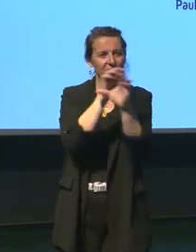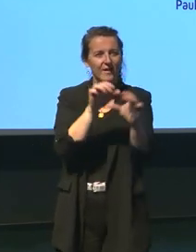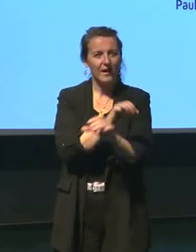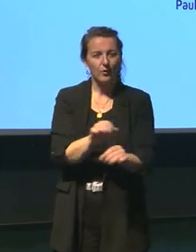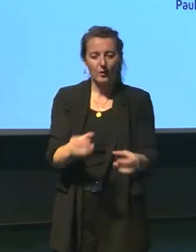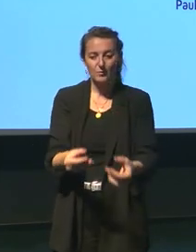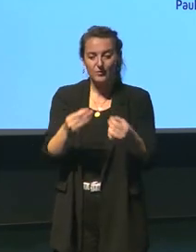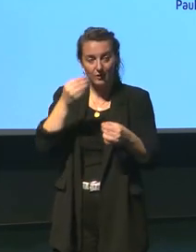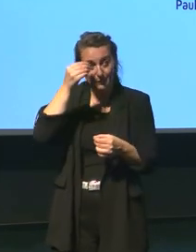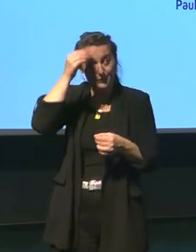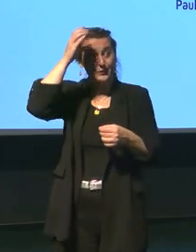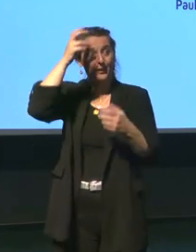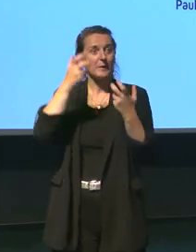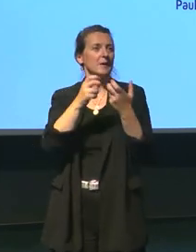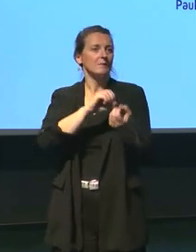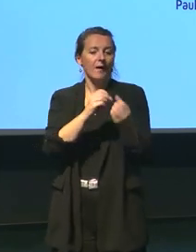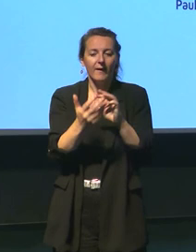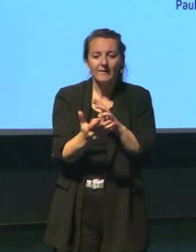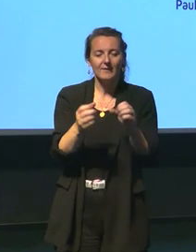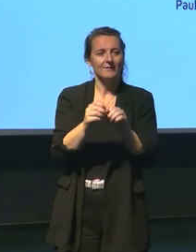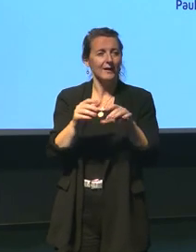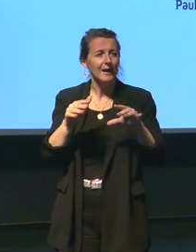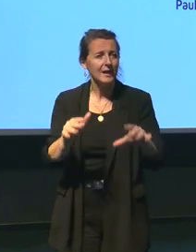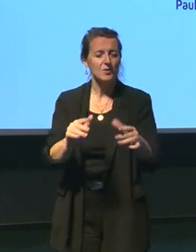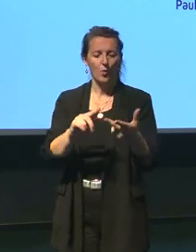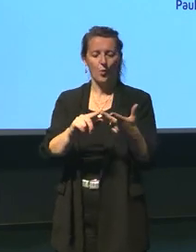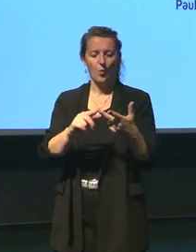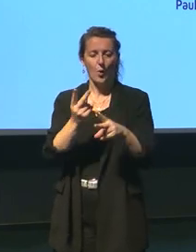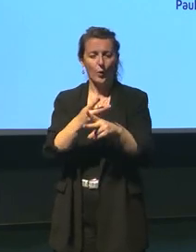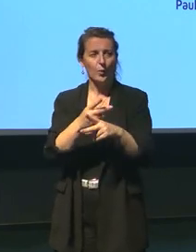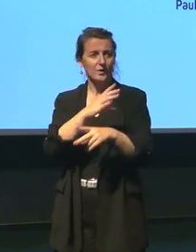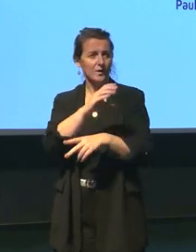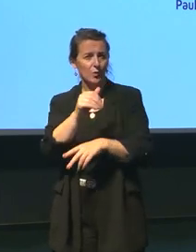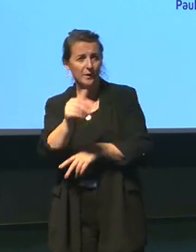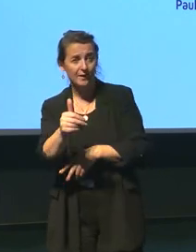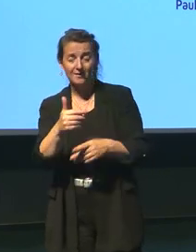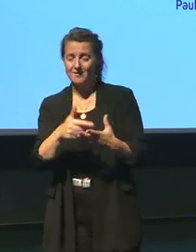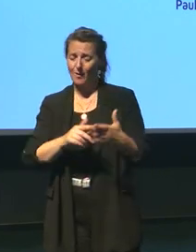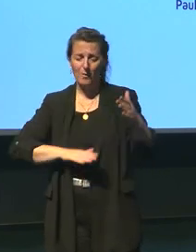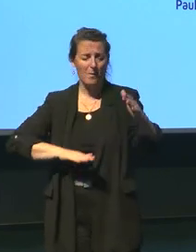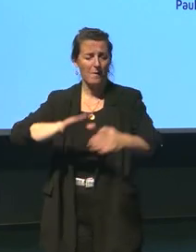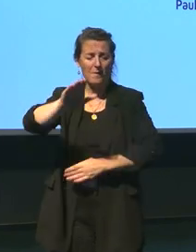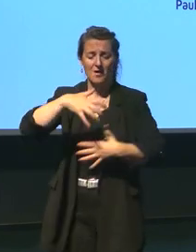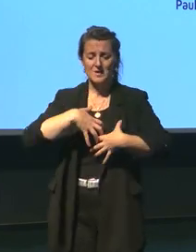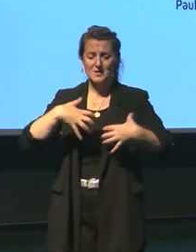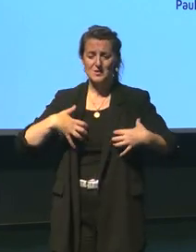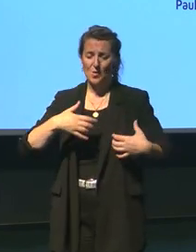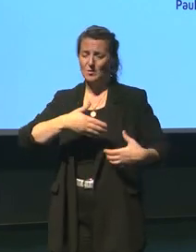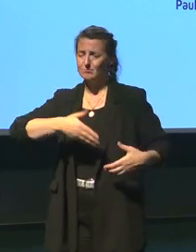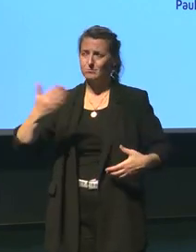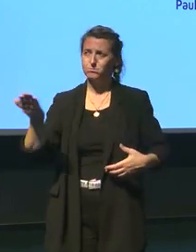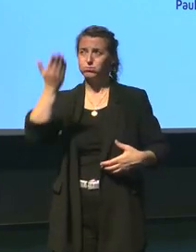internet etc tous les réseaux nous le permettent les outils numériques c'est une véritable explosion de science d'une part